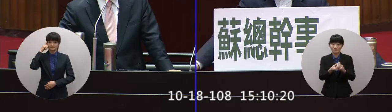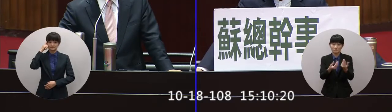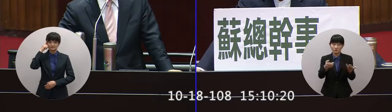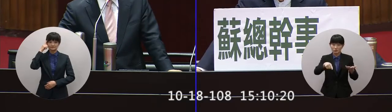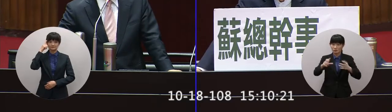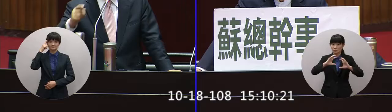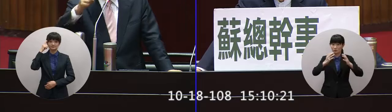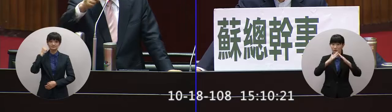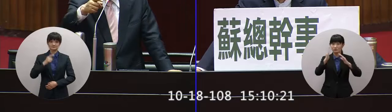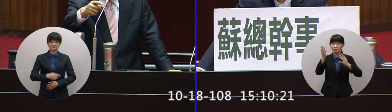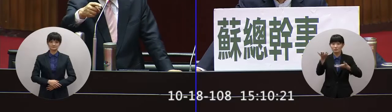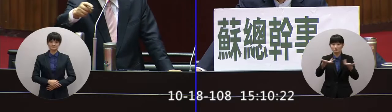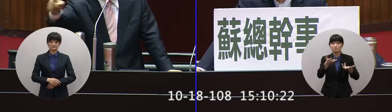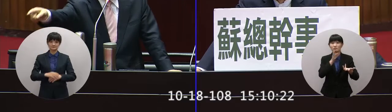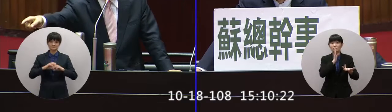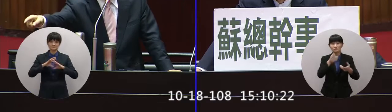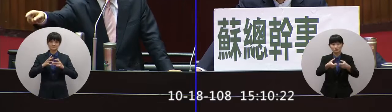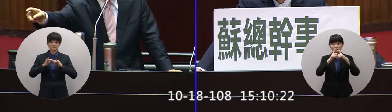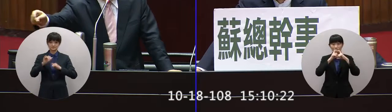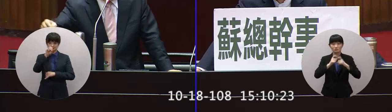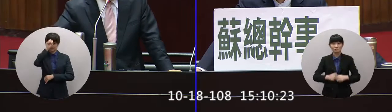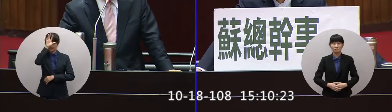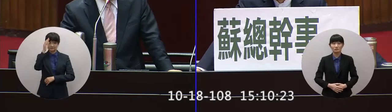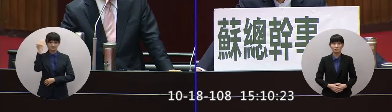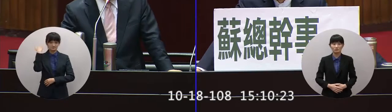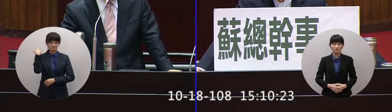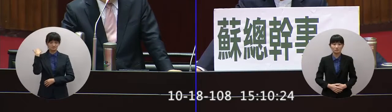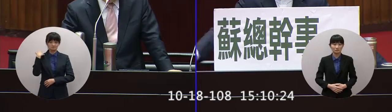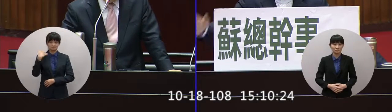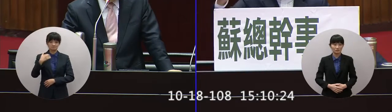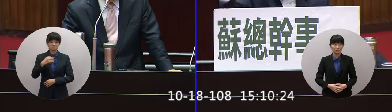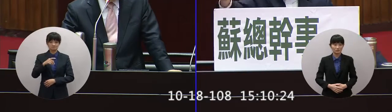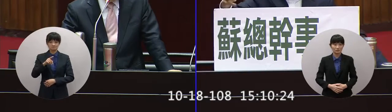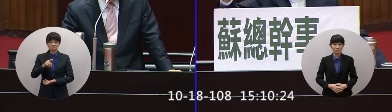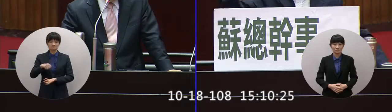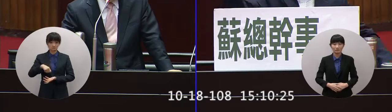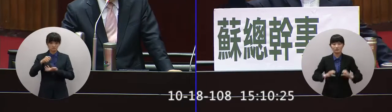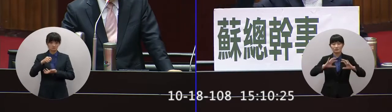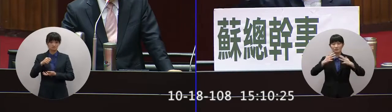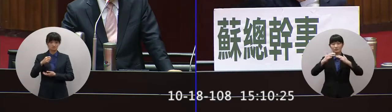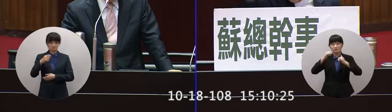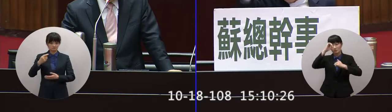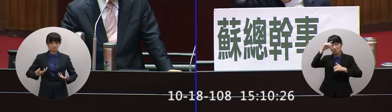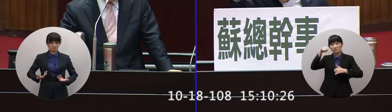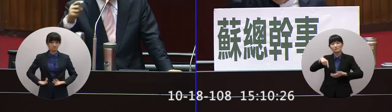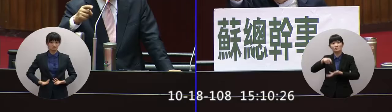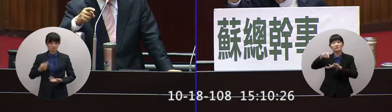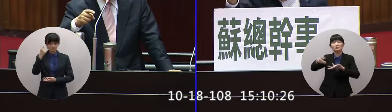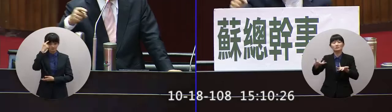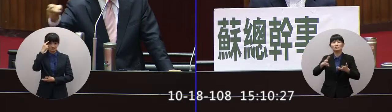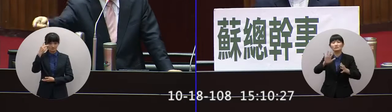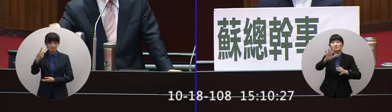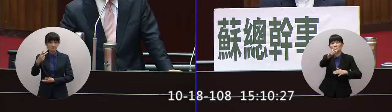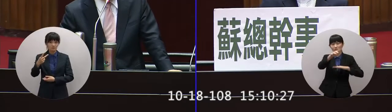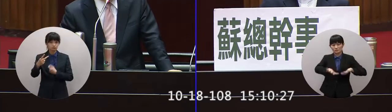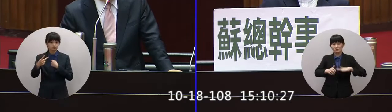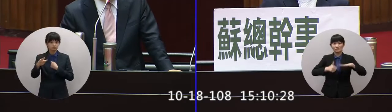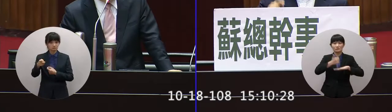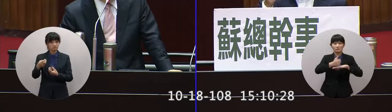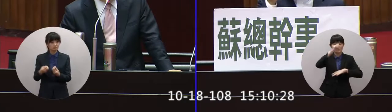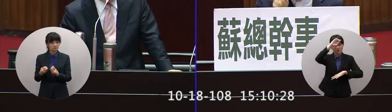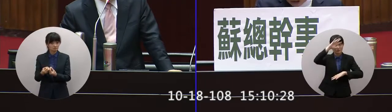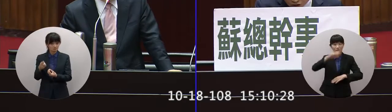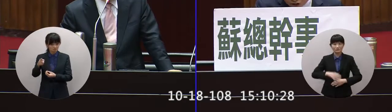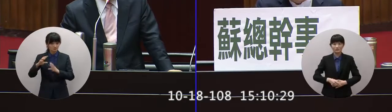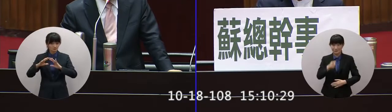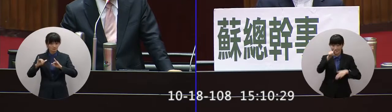回答那國民黨當時是主張兩立怎麼說你不要講國民黨你是執政黨你就是國民黨的委員